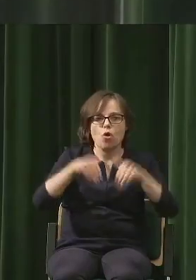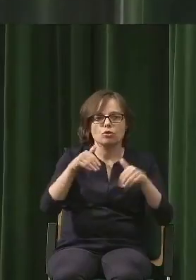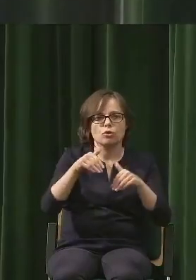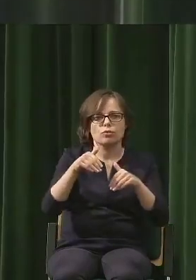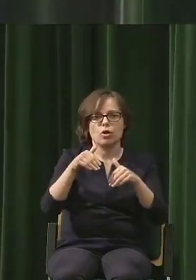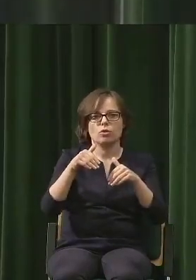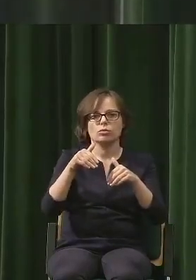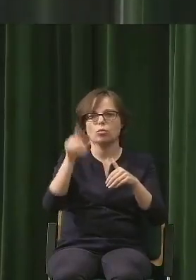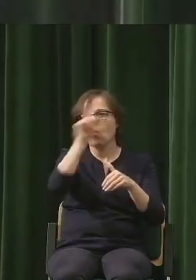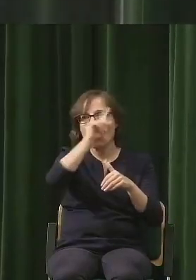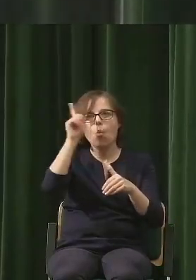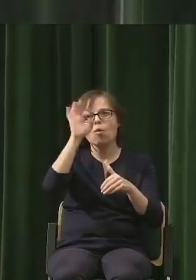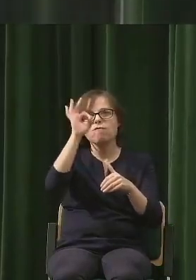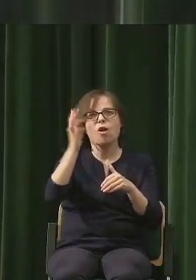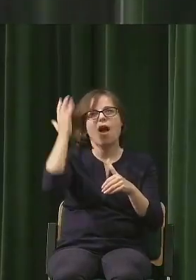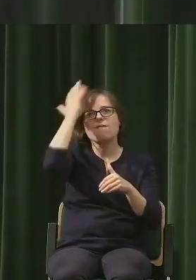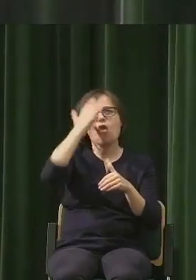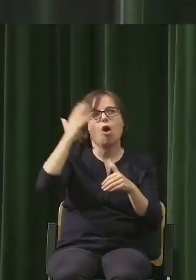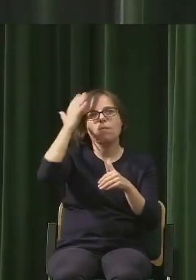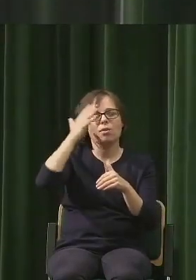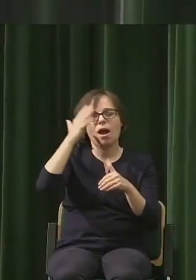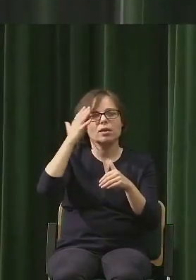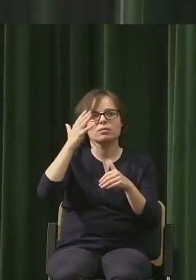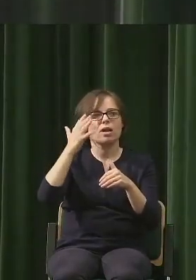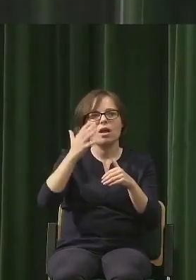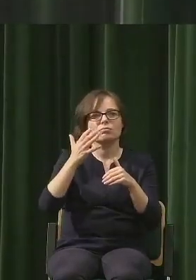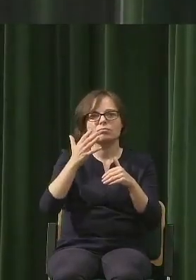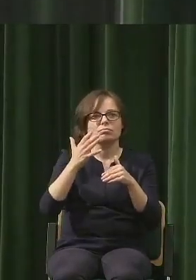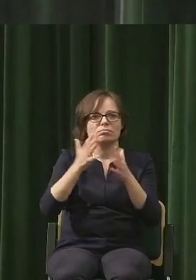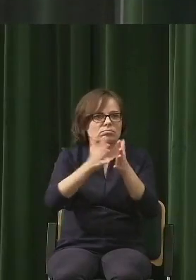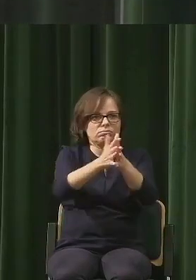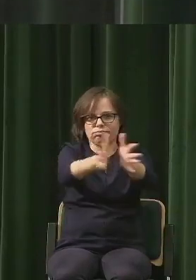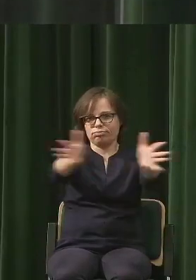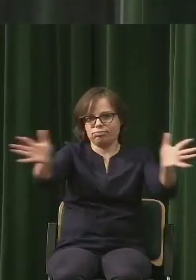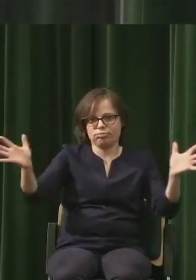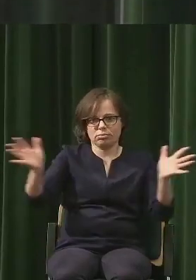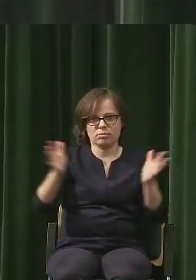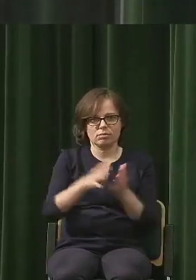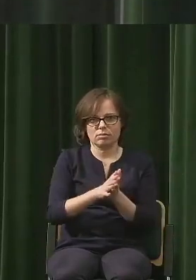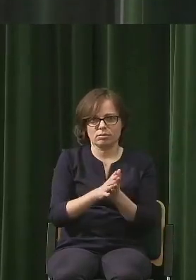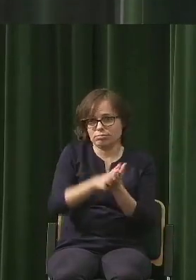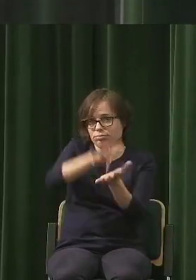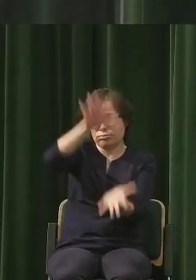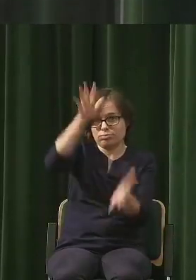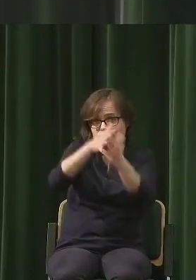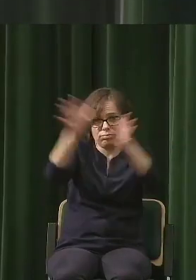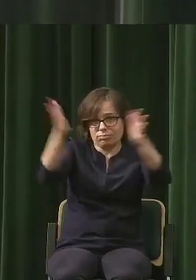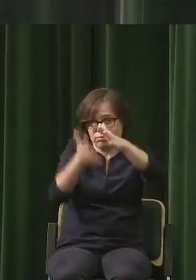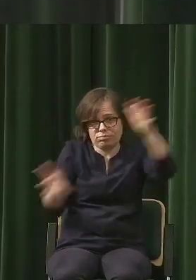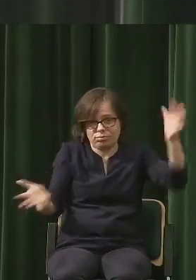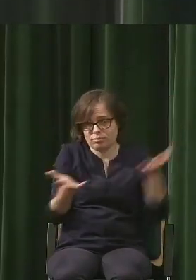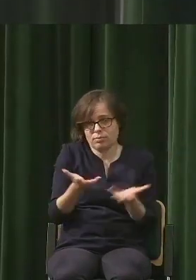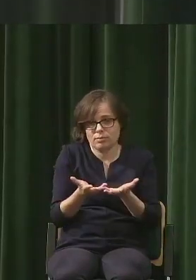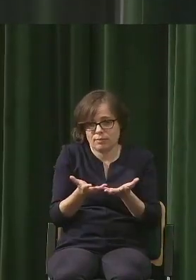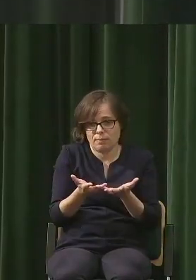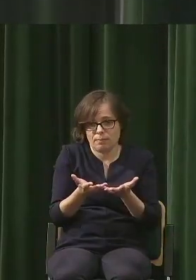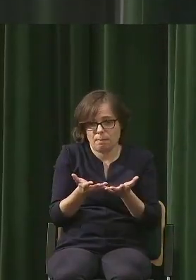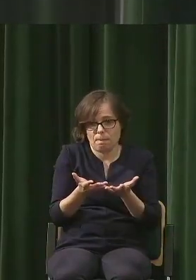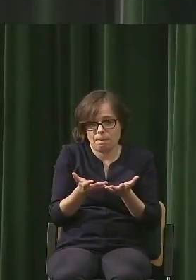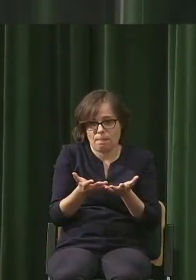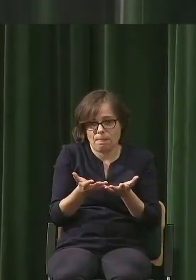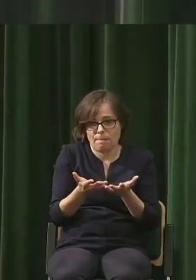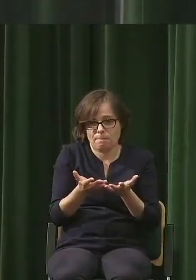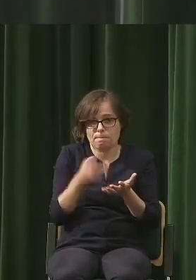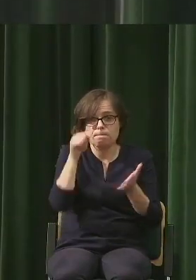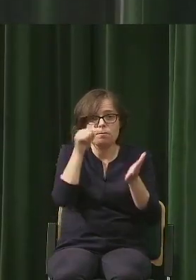nie według linii Gutenberga, podchodzi do różnego rodzaju zjawisk. I to się odbija również nie